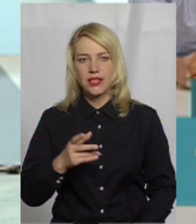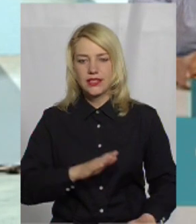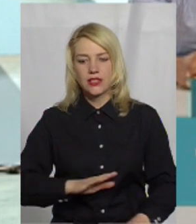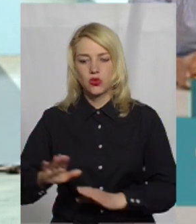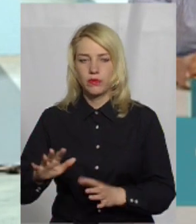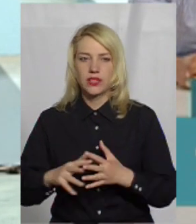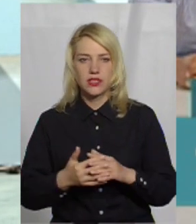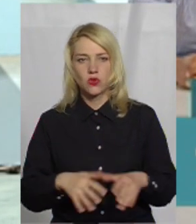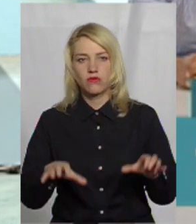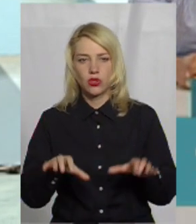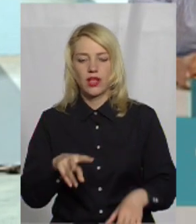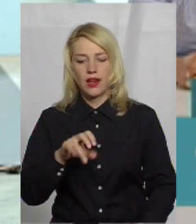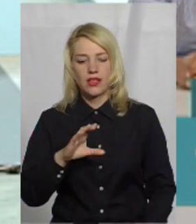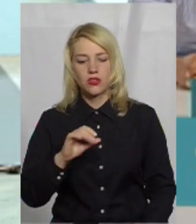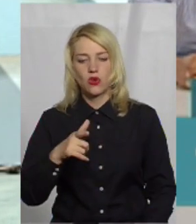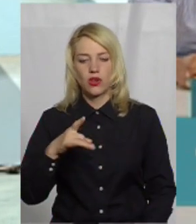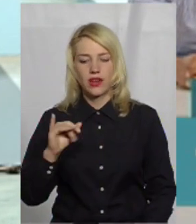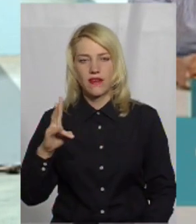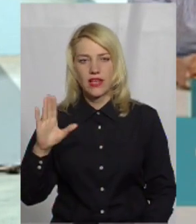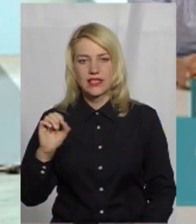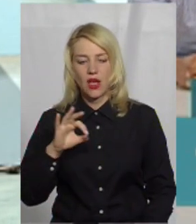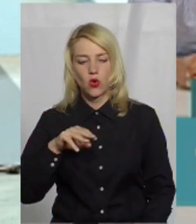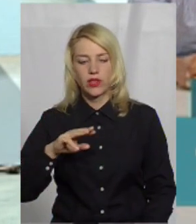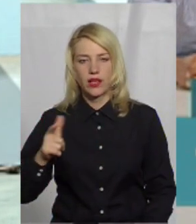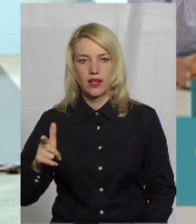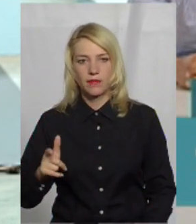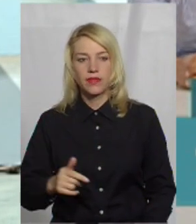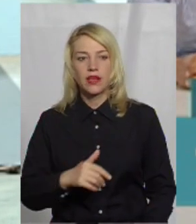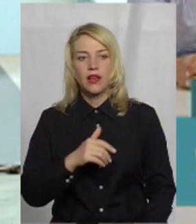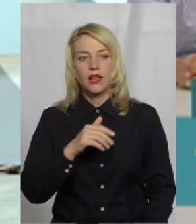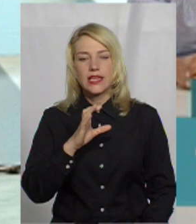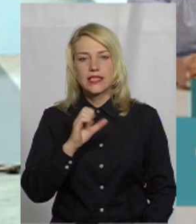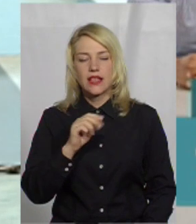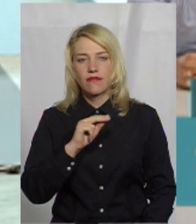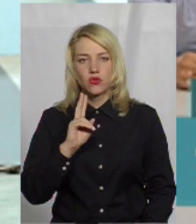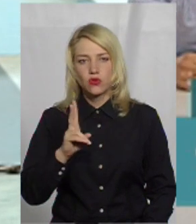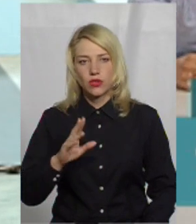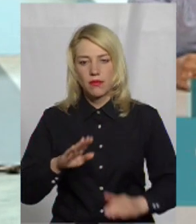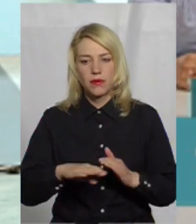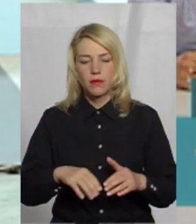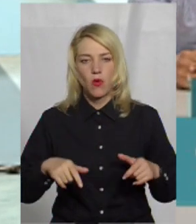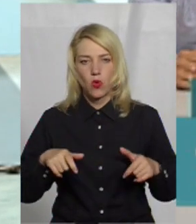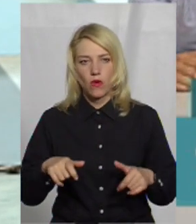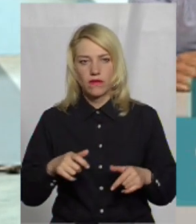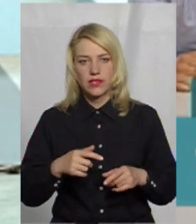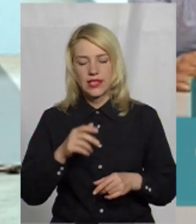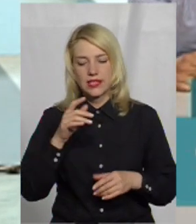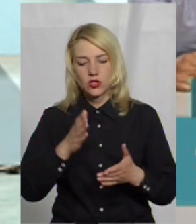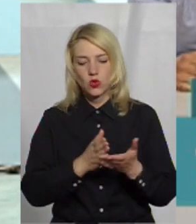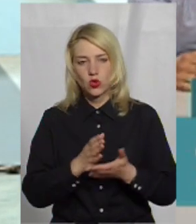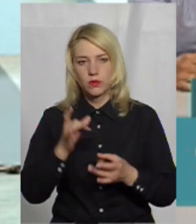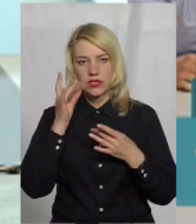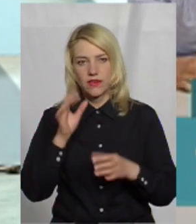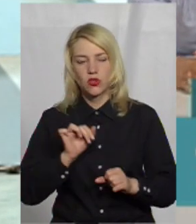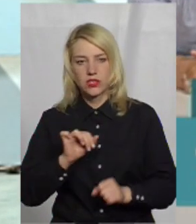заступник сільського голови Лісогринівецької ОТГ, Андрій Савчук, підполковник служби цивільного захисту